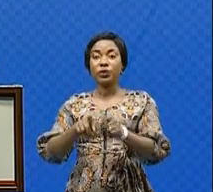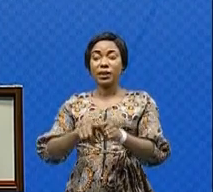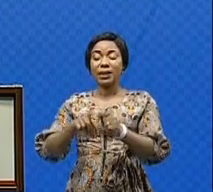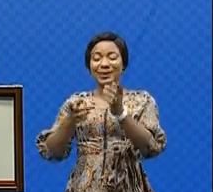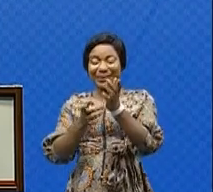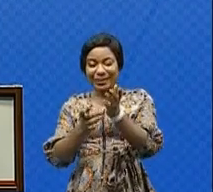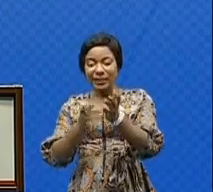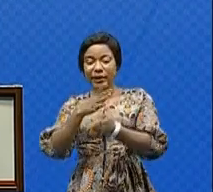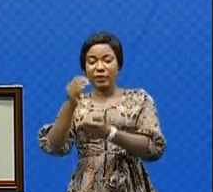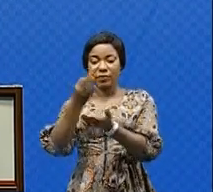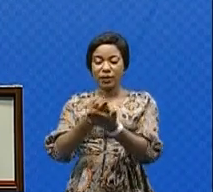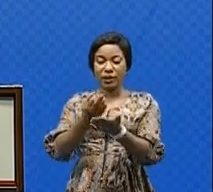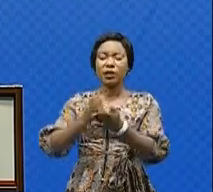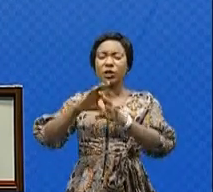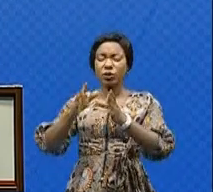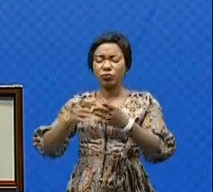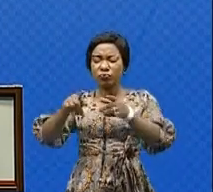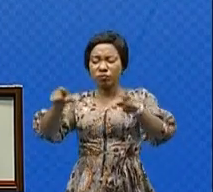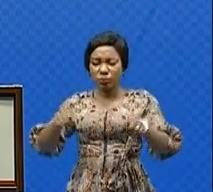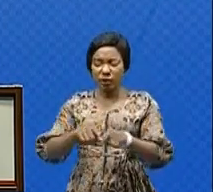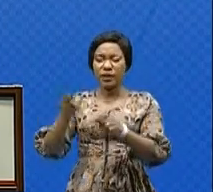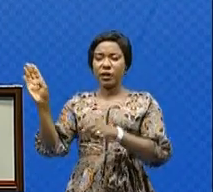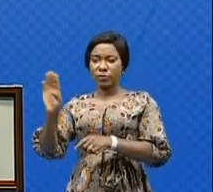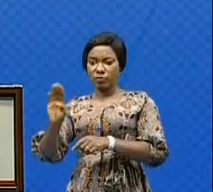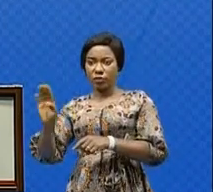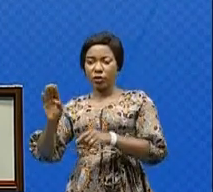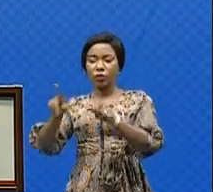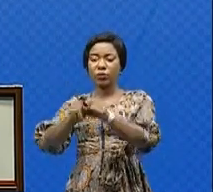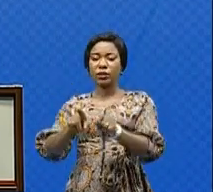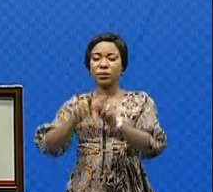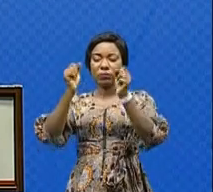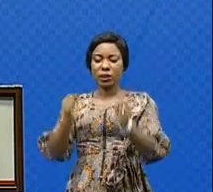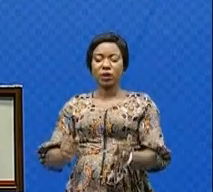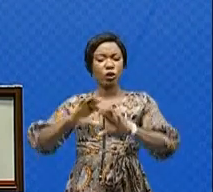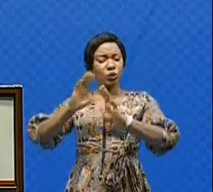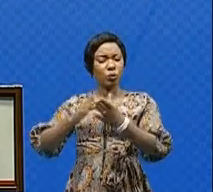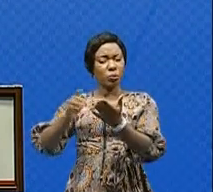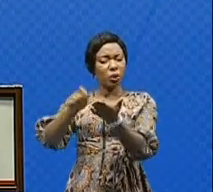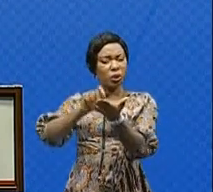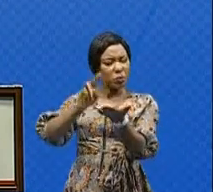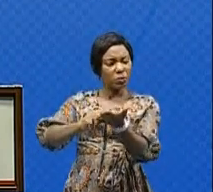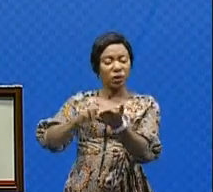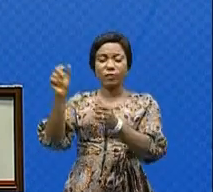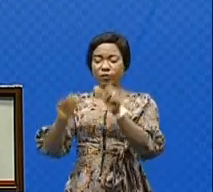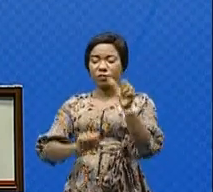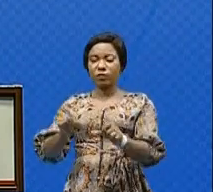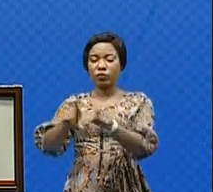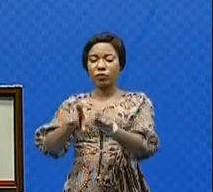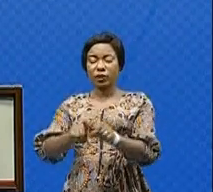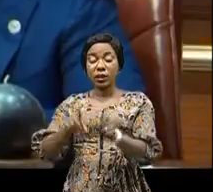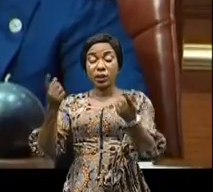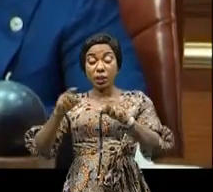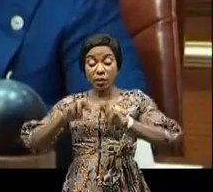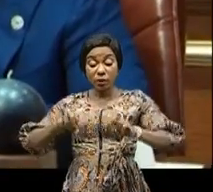de toutes les concessions forestières de la République, de suspendre tous les contrats douteux en attendant les résultats de l